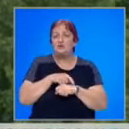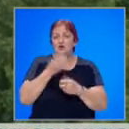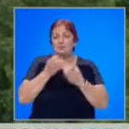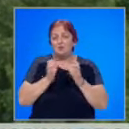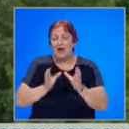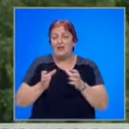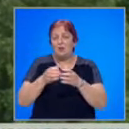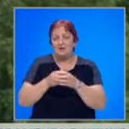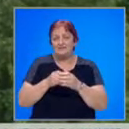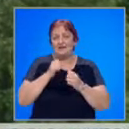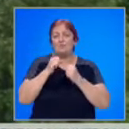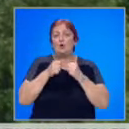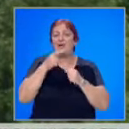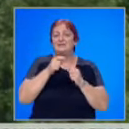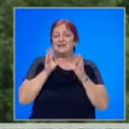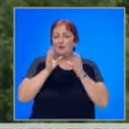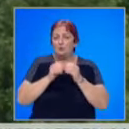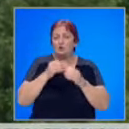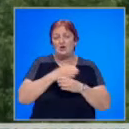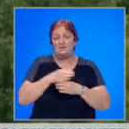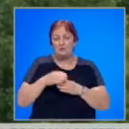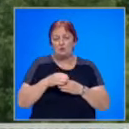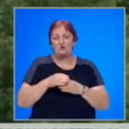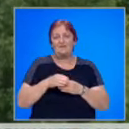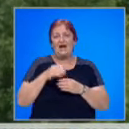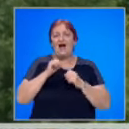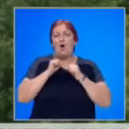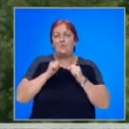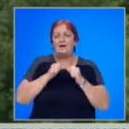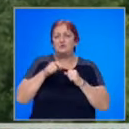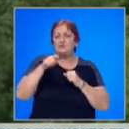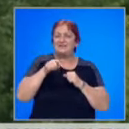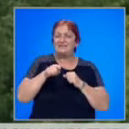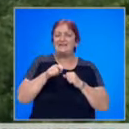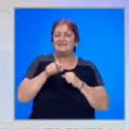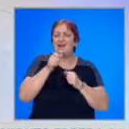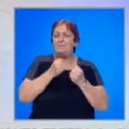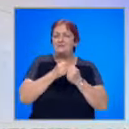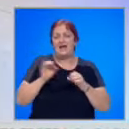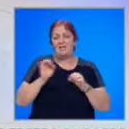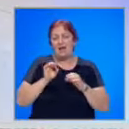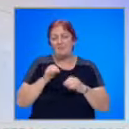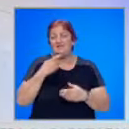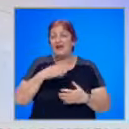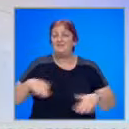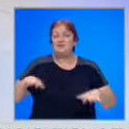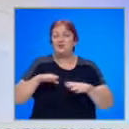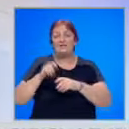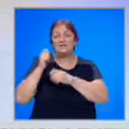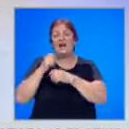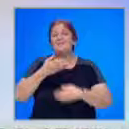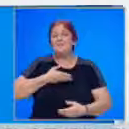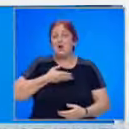пожарът е локализиран, борбата за неговото потешаване продължава, а опасност за населените места няма. Благодаря. Такава е ситуацията в